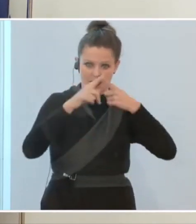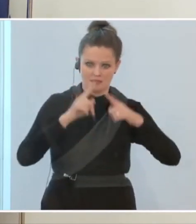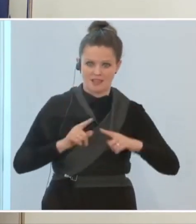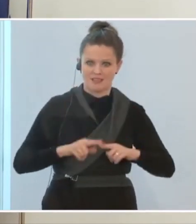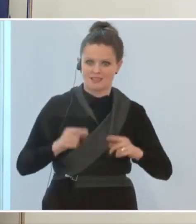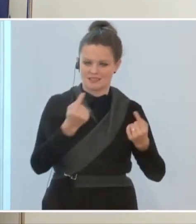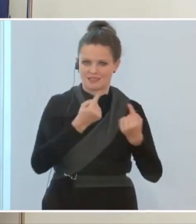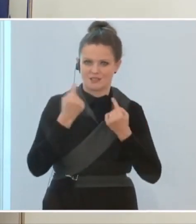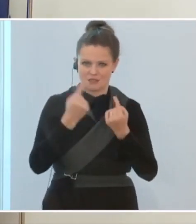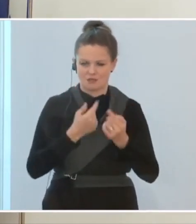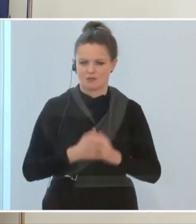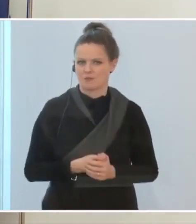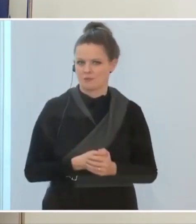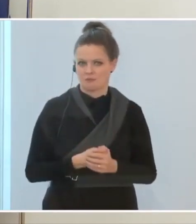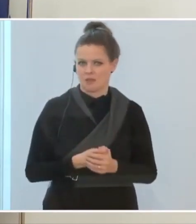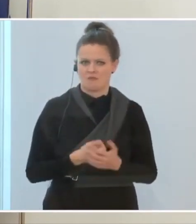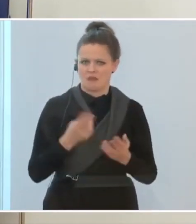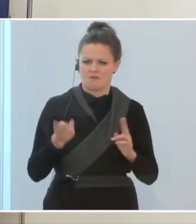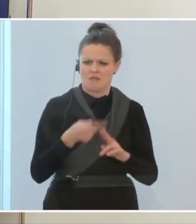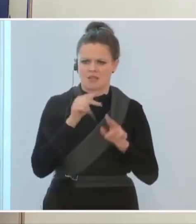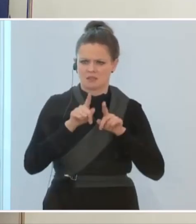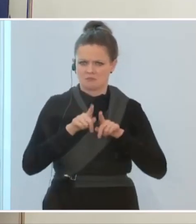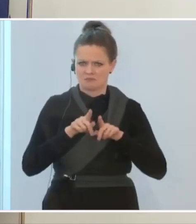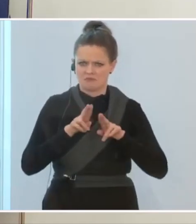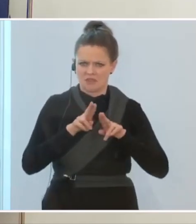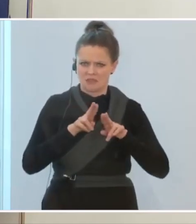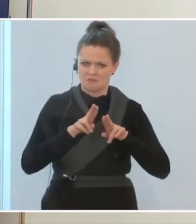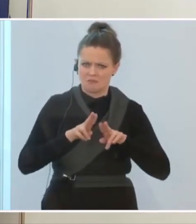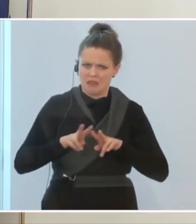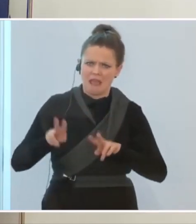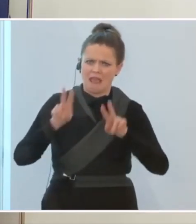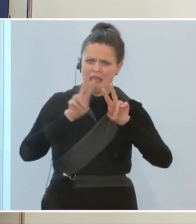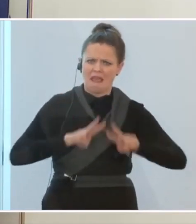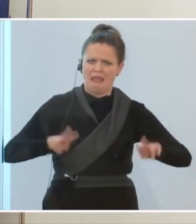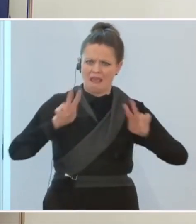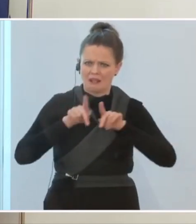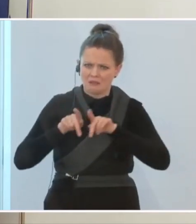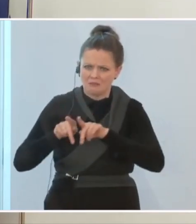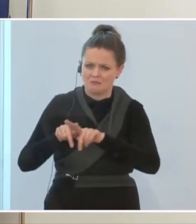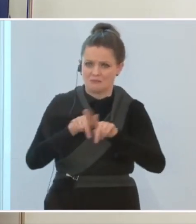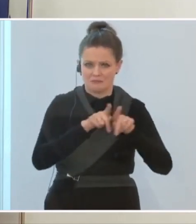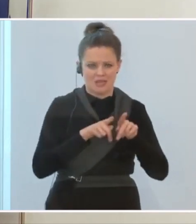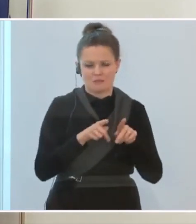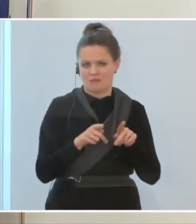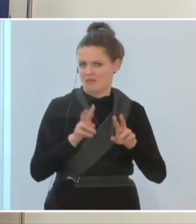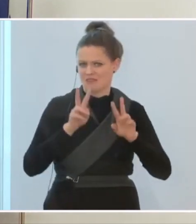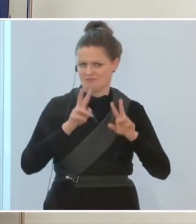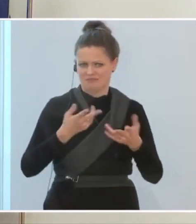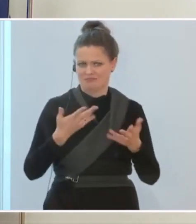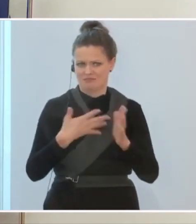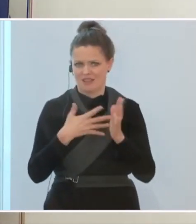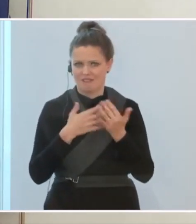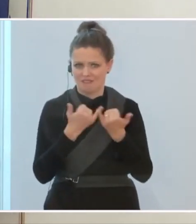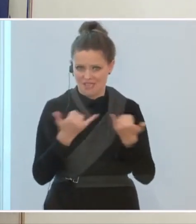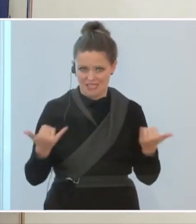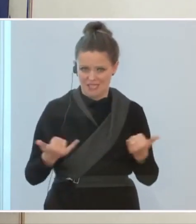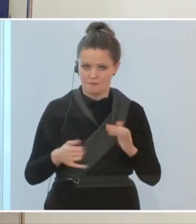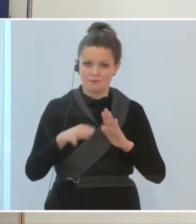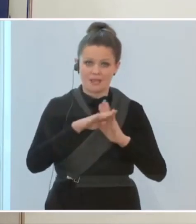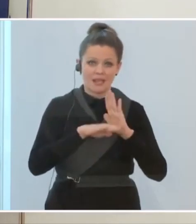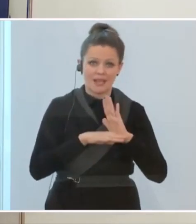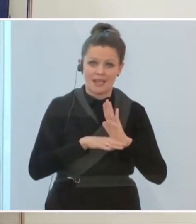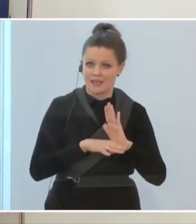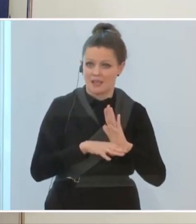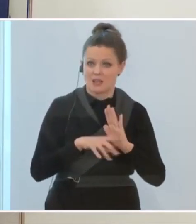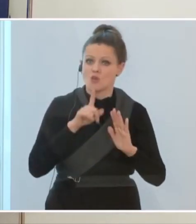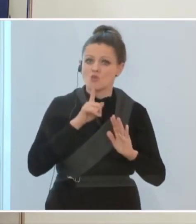größeres Auseinandertriften geben und selbst dann wäre es de facto weder machbar noch kontrollierbar. Eine Regel bringt ja auch nur etwas,